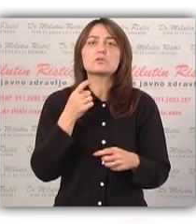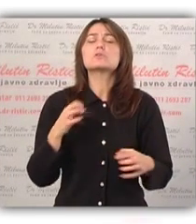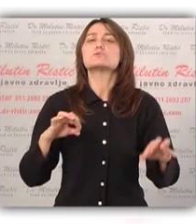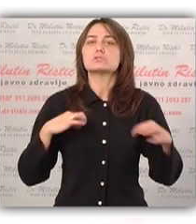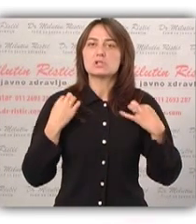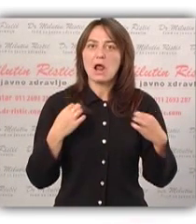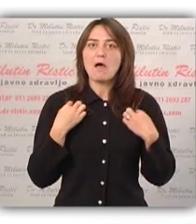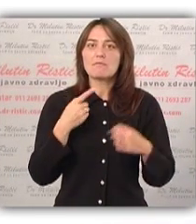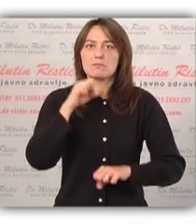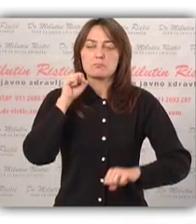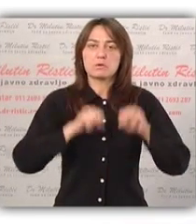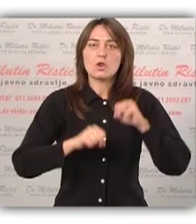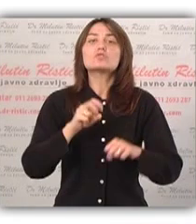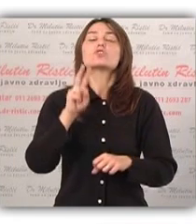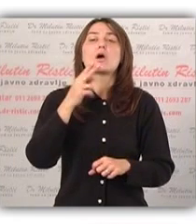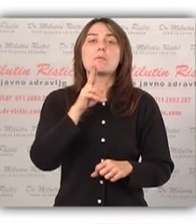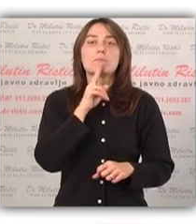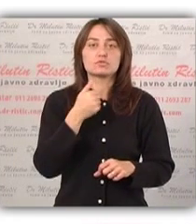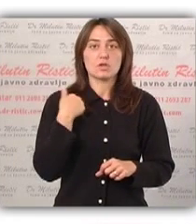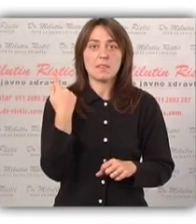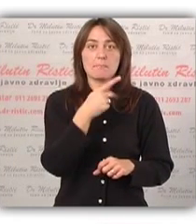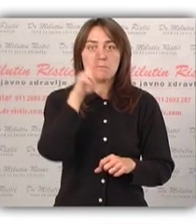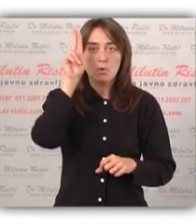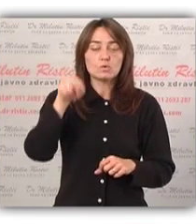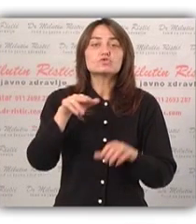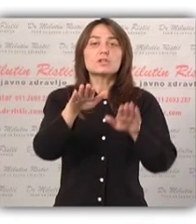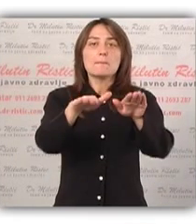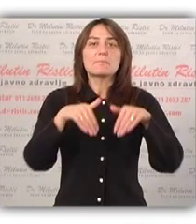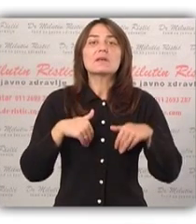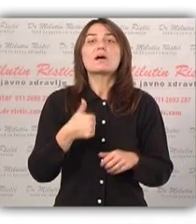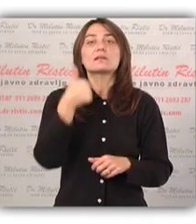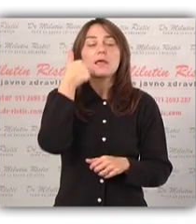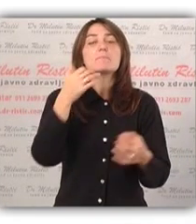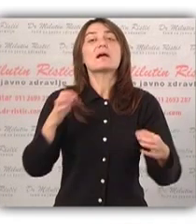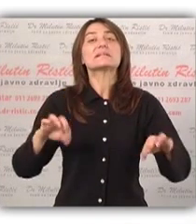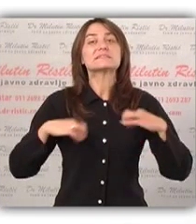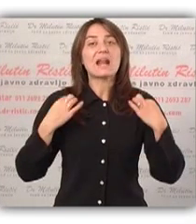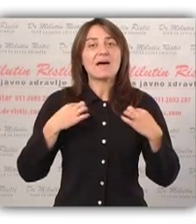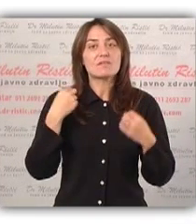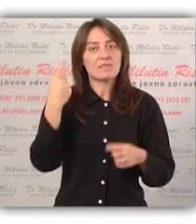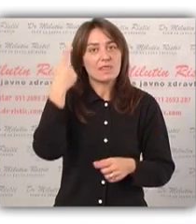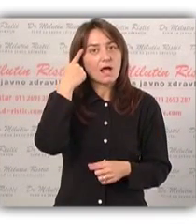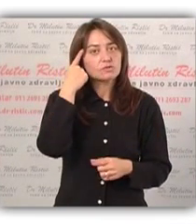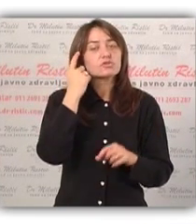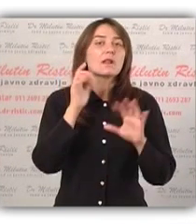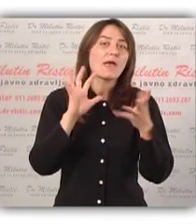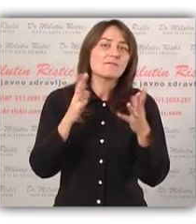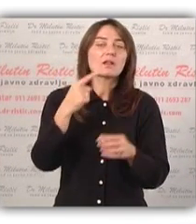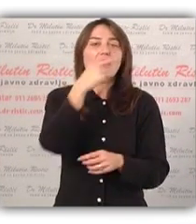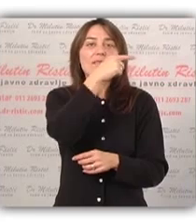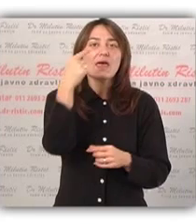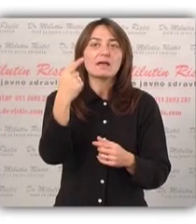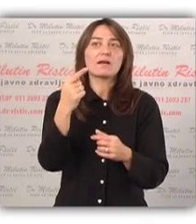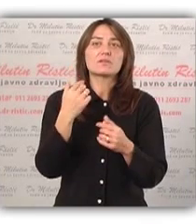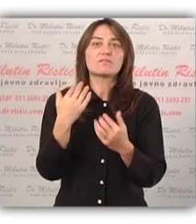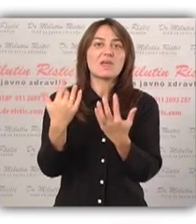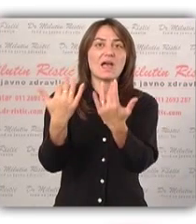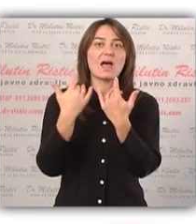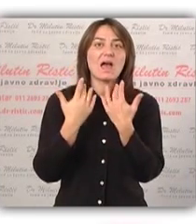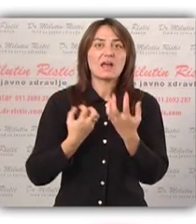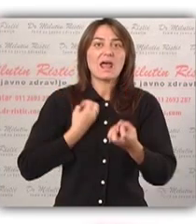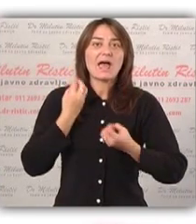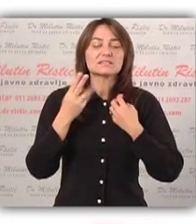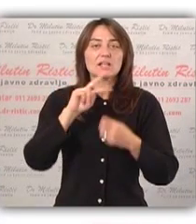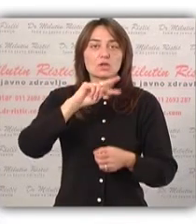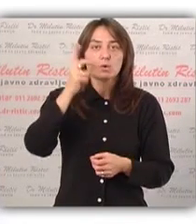zdravim emocijama koje će nam omogućiti da prihvatimo na jedan zdrav način eventualno negativnu reakciju